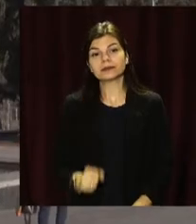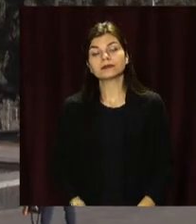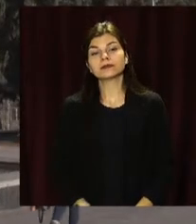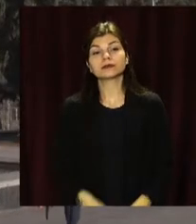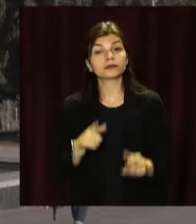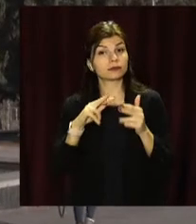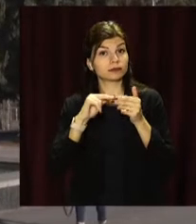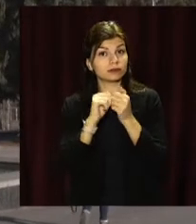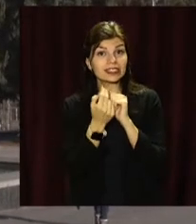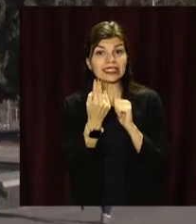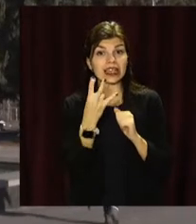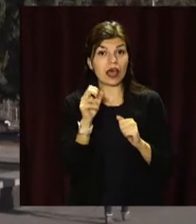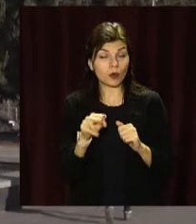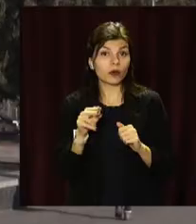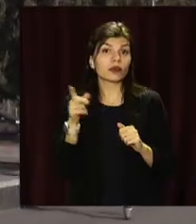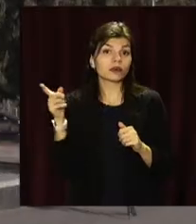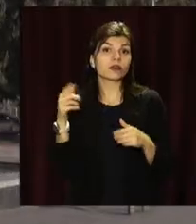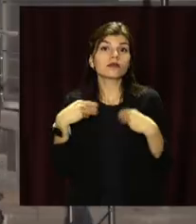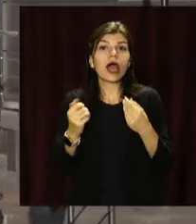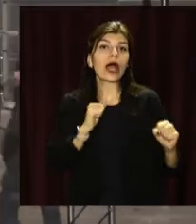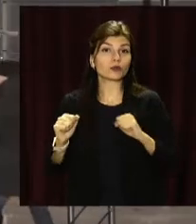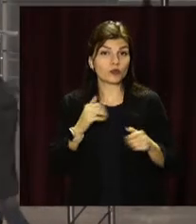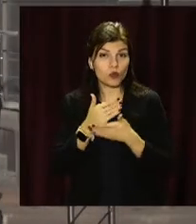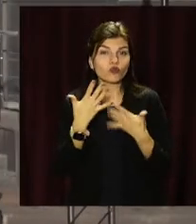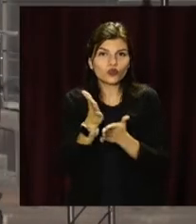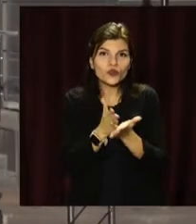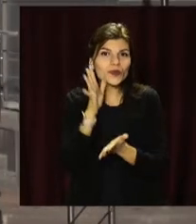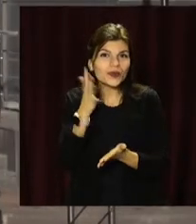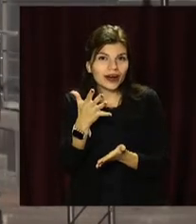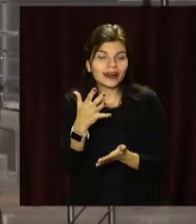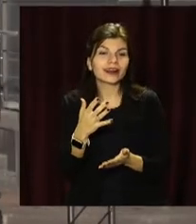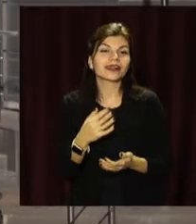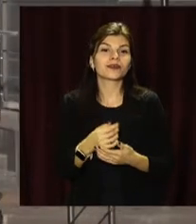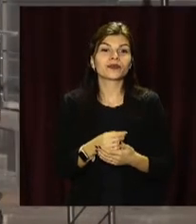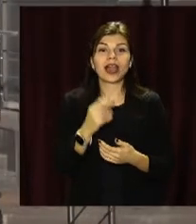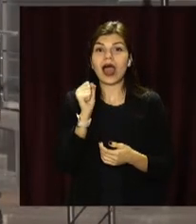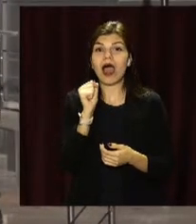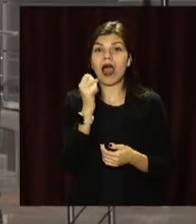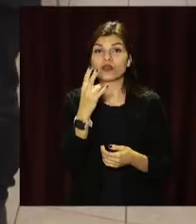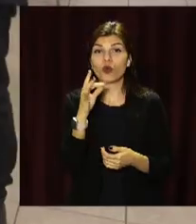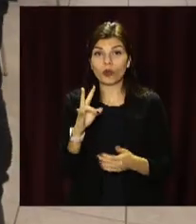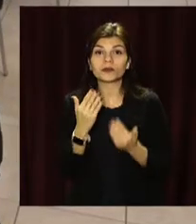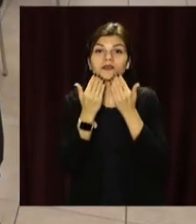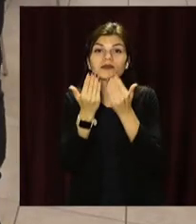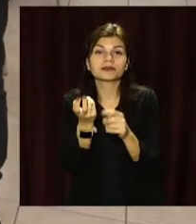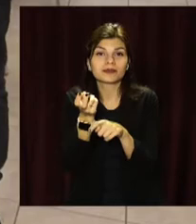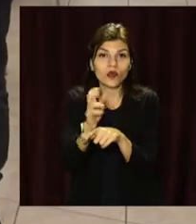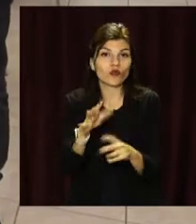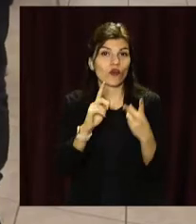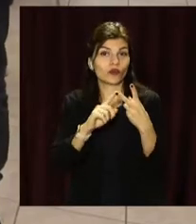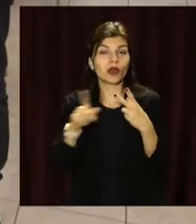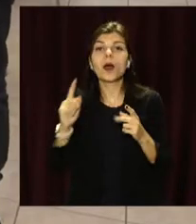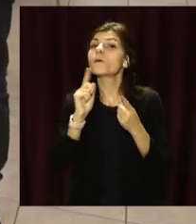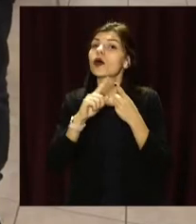Кам'янський ЦНАП на ринку надання адмінпослуг 5 років. Антон Крамер звертається сюди вже вдруге. Каже, спершу зробив